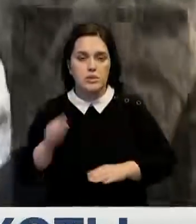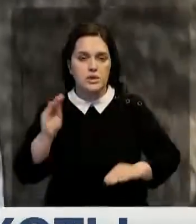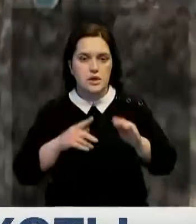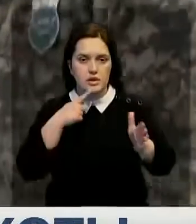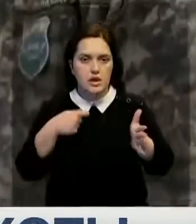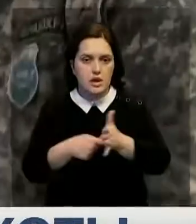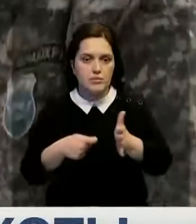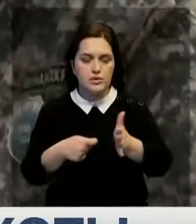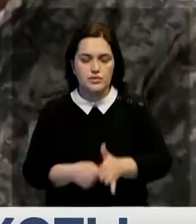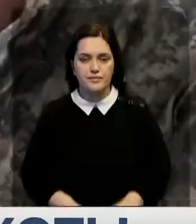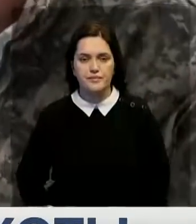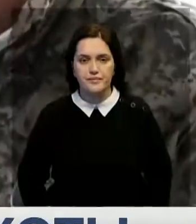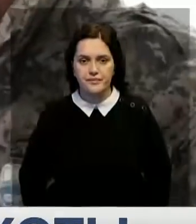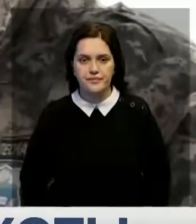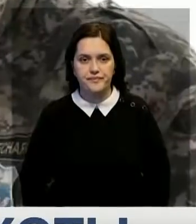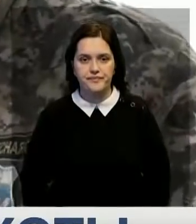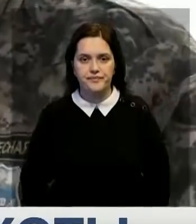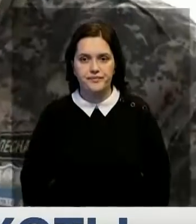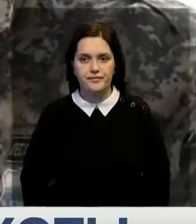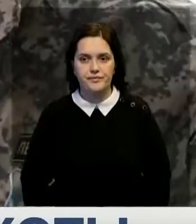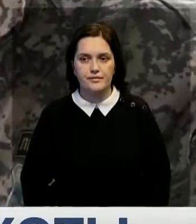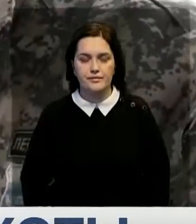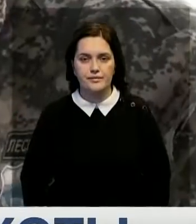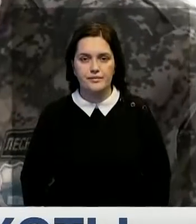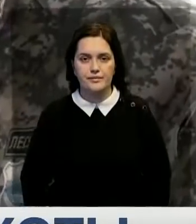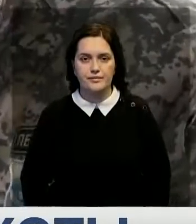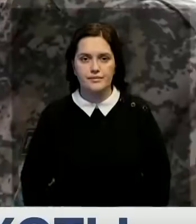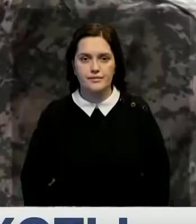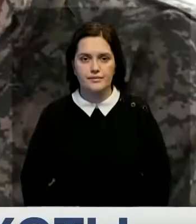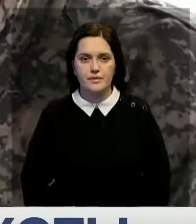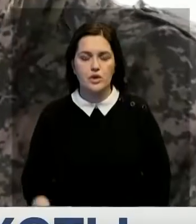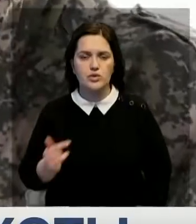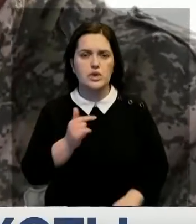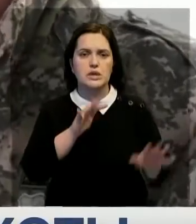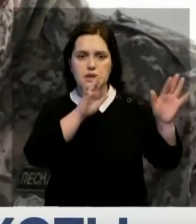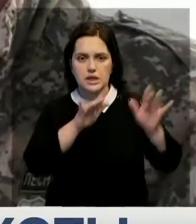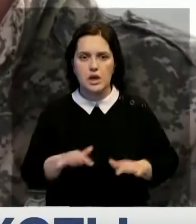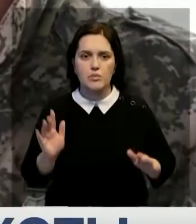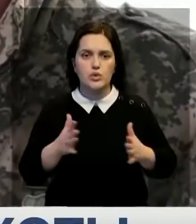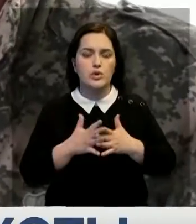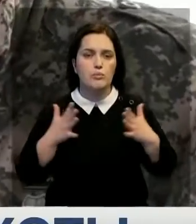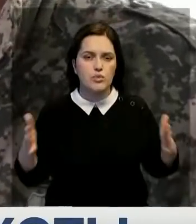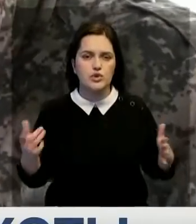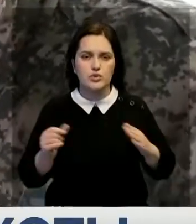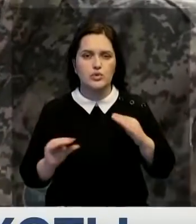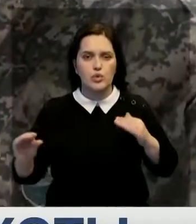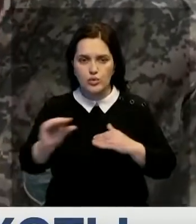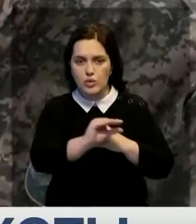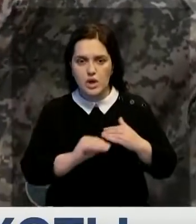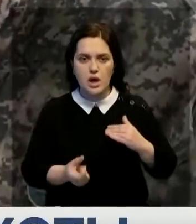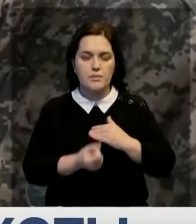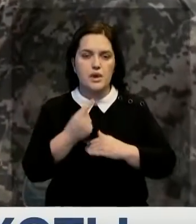кормушки. Ну, все, теперь покров увеличится побольше, снега больше будет, чуть корка появится, мы здесь